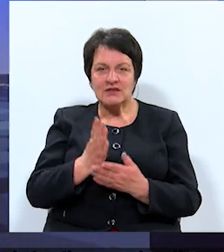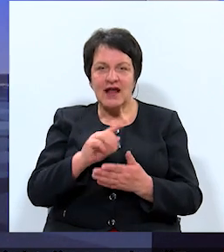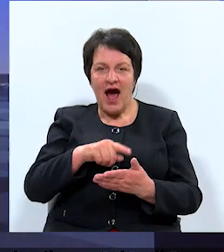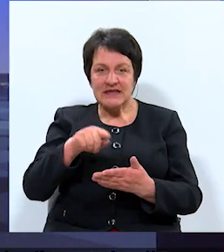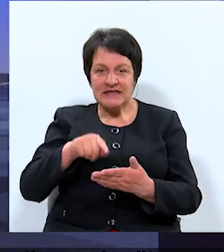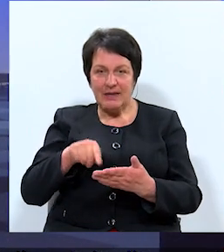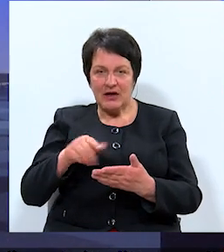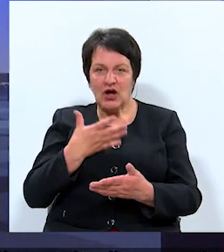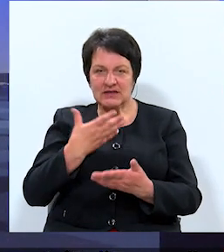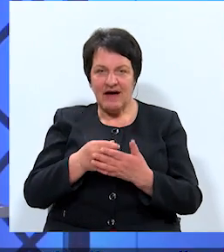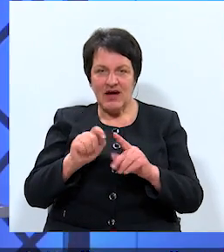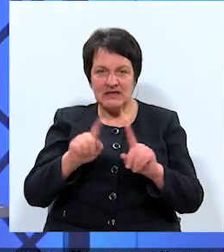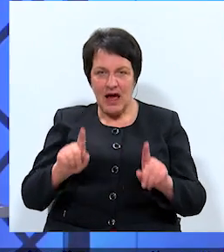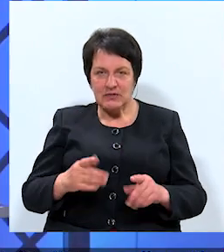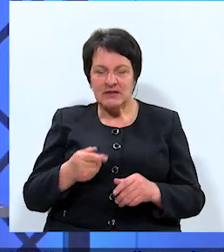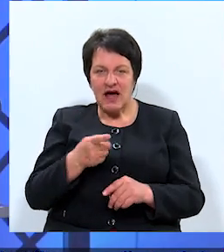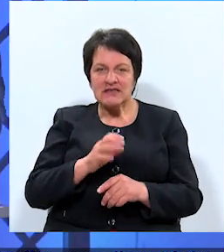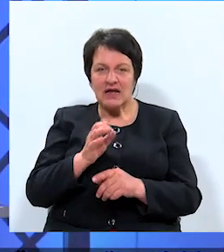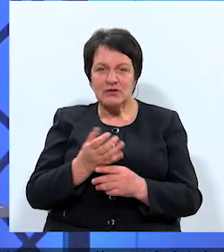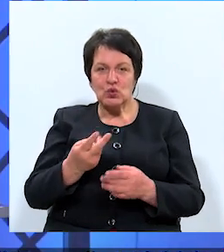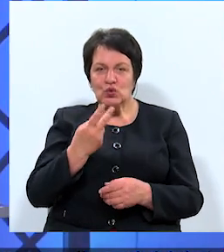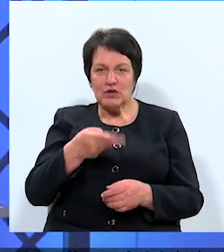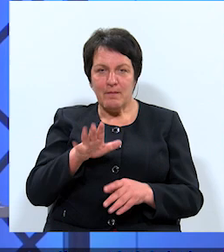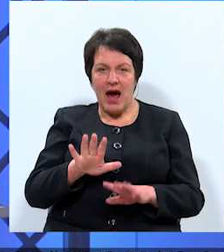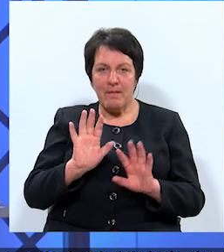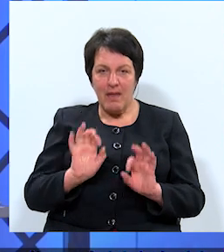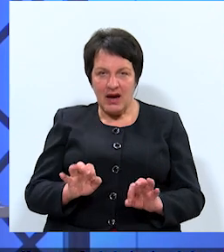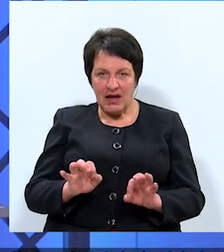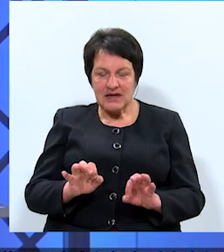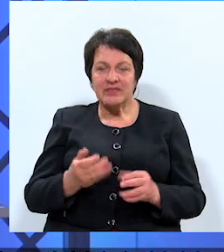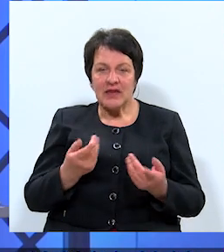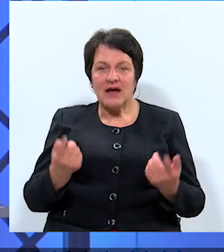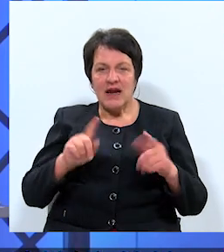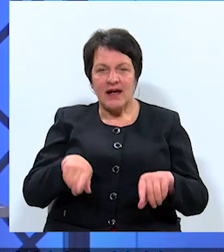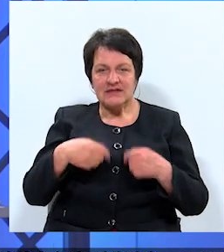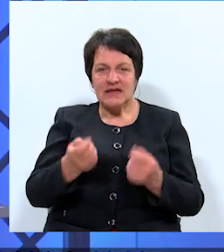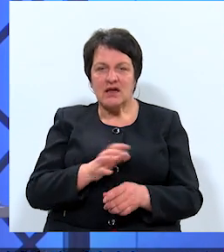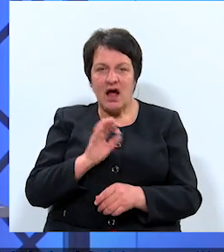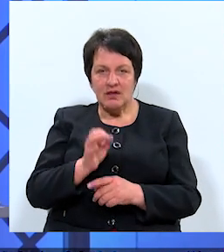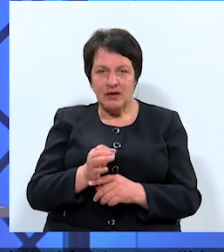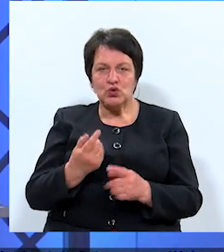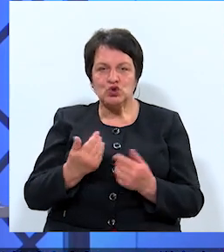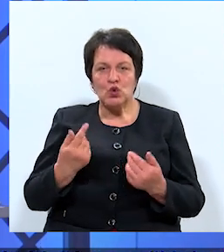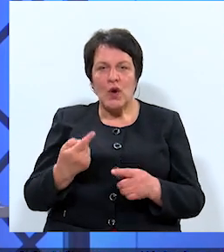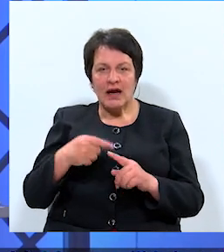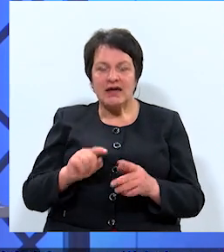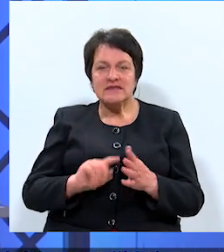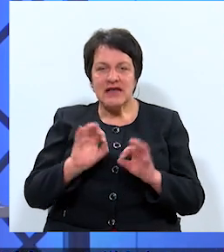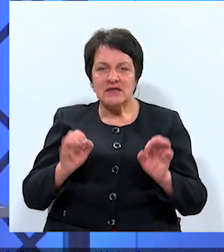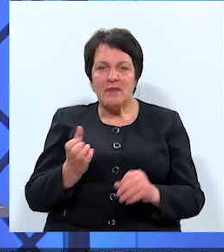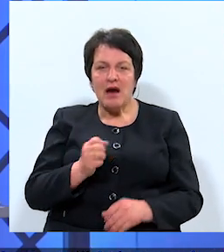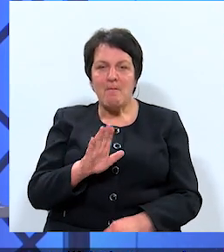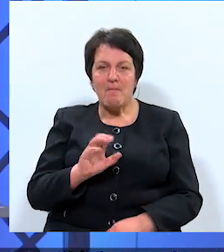savās lapās tās atbildes, kuras jūs uzskatāt par pareizām. Tā kā tagad laiks sniegt atbildes un šoreiz sāksim ar